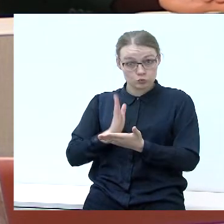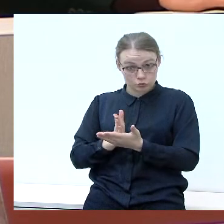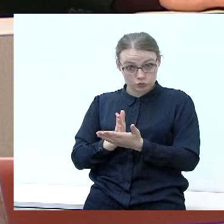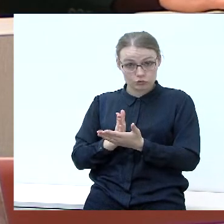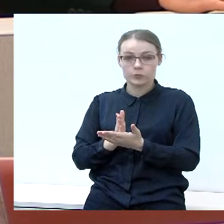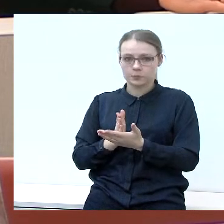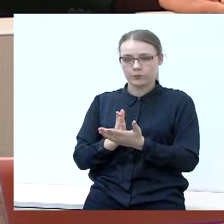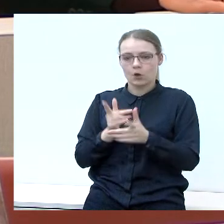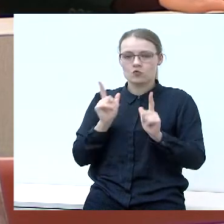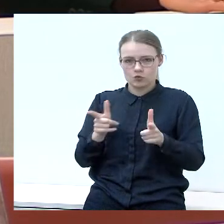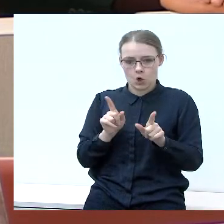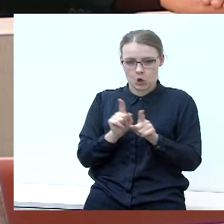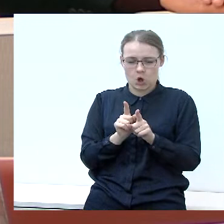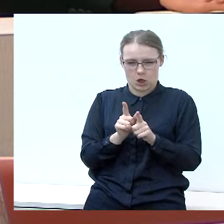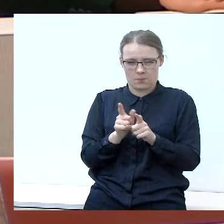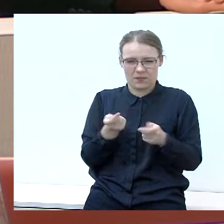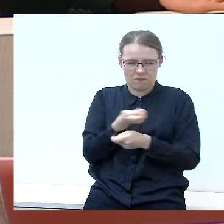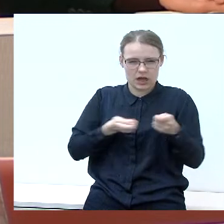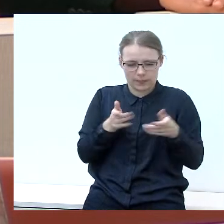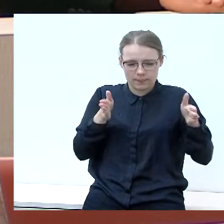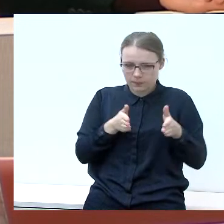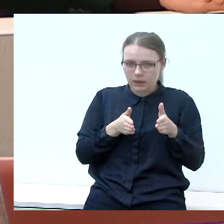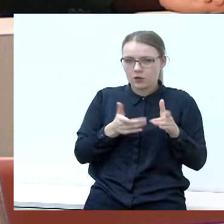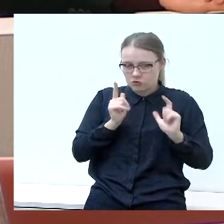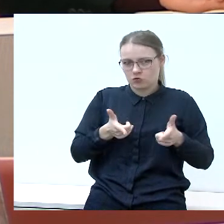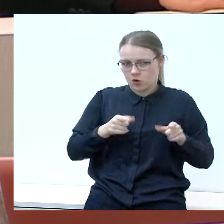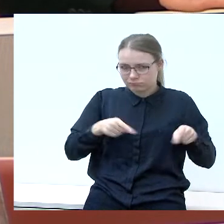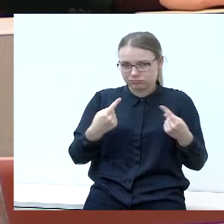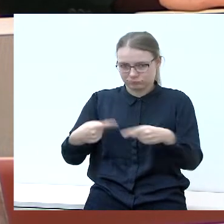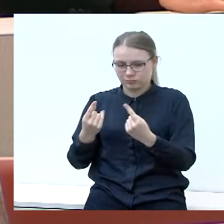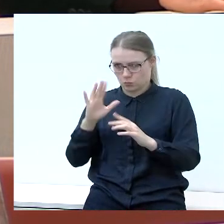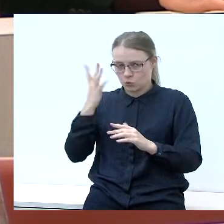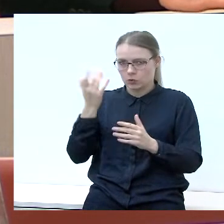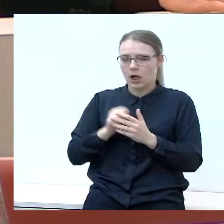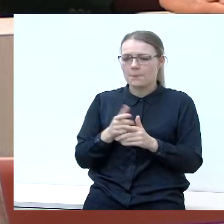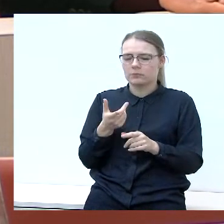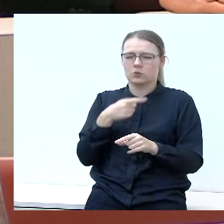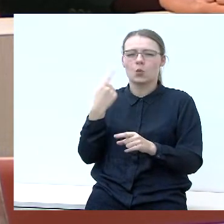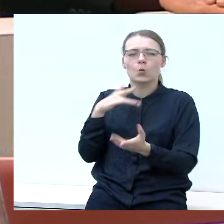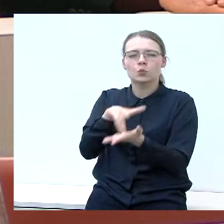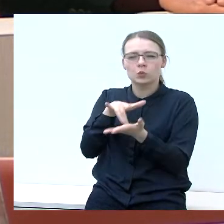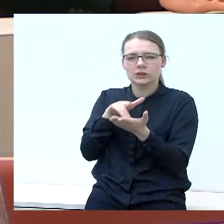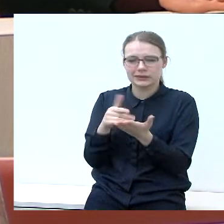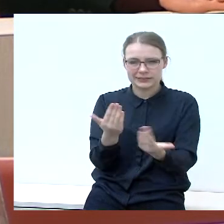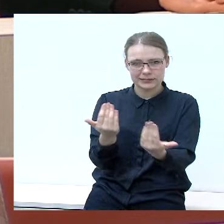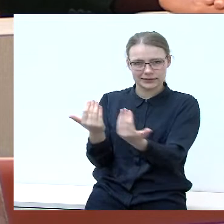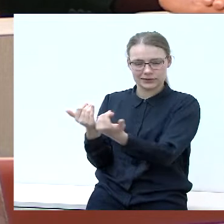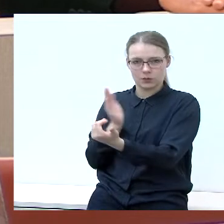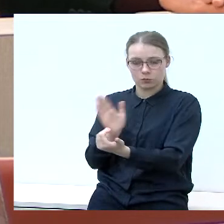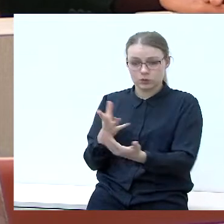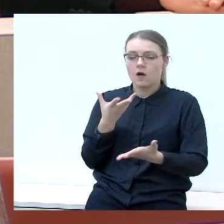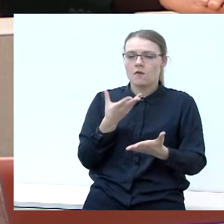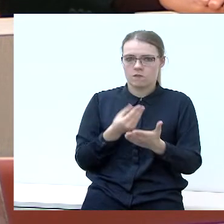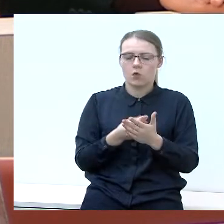tikrai tas smulkus verslas būtų, tikrai būtų, kad pritrauktų daugiau turistų. Ir mūsų paveldų